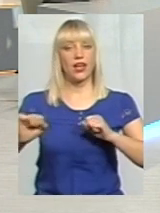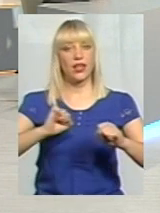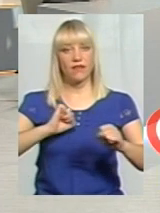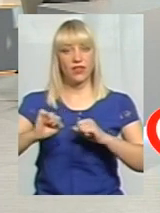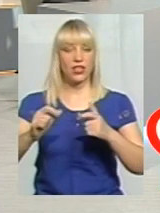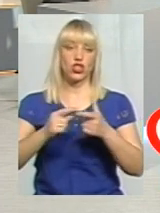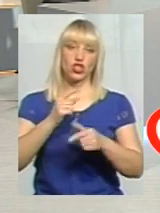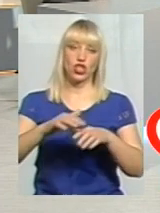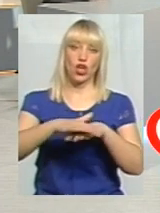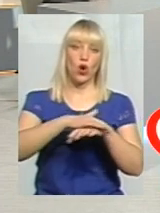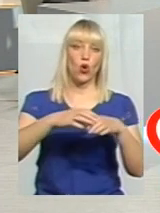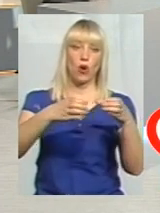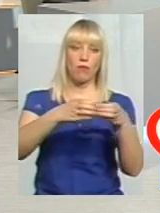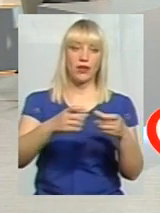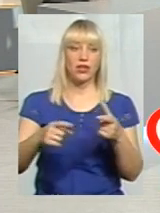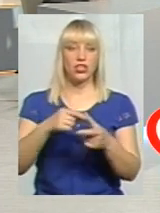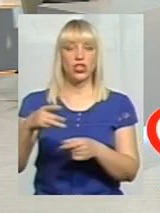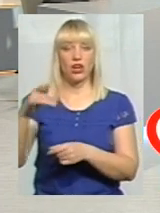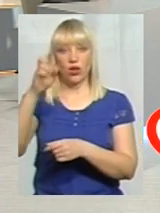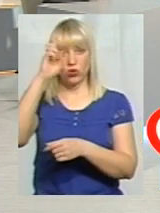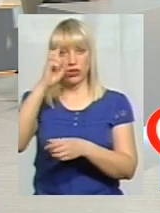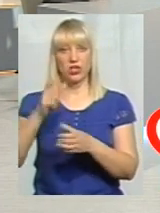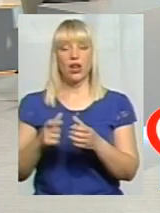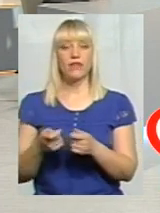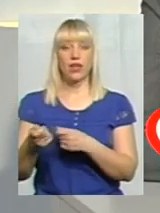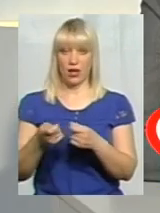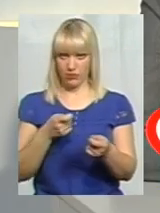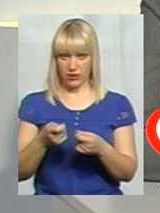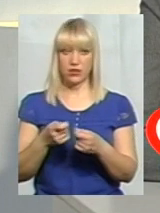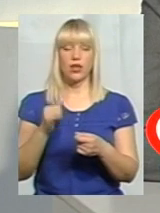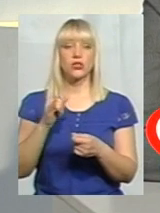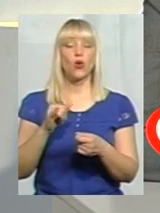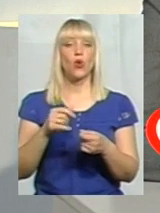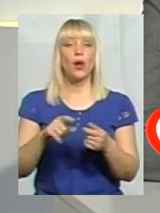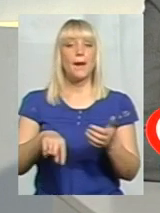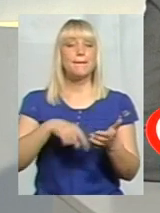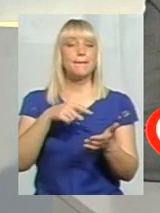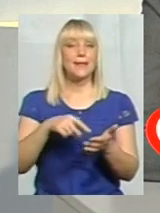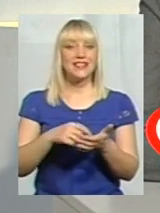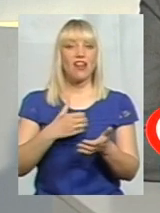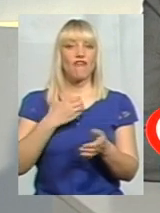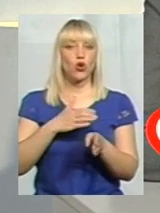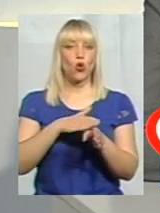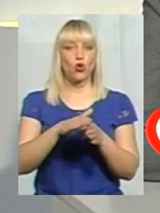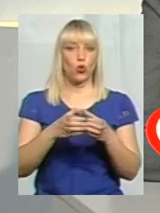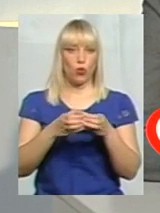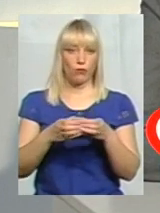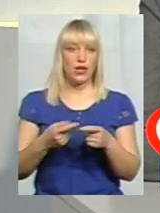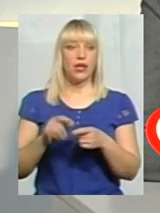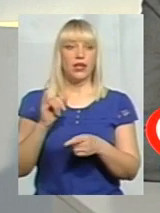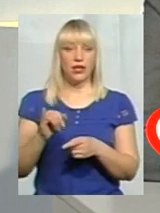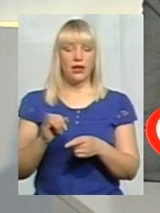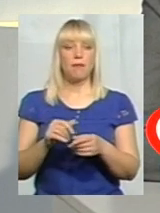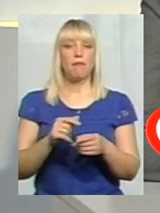громад, чи районник державної адміністрації, чи місць спіконкомів. Але методичну організаційну роботу,